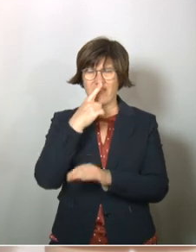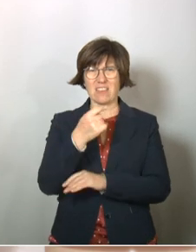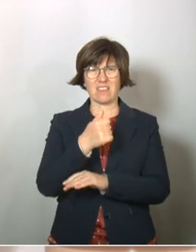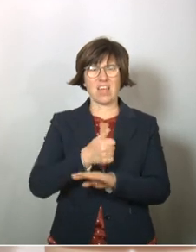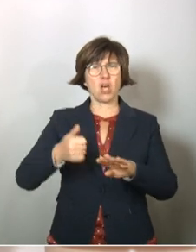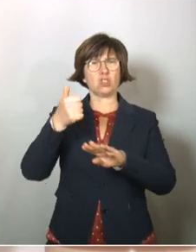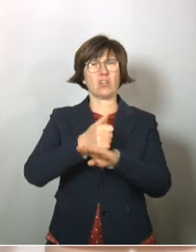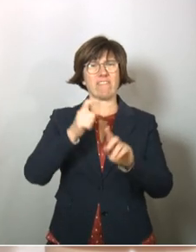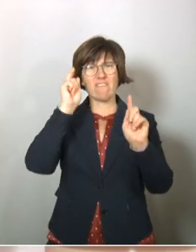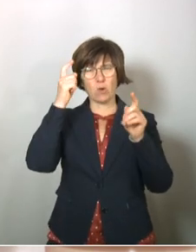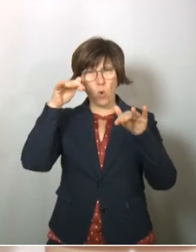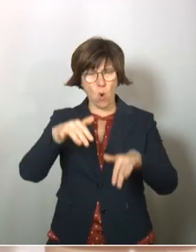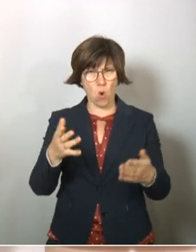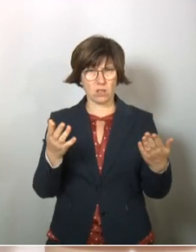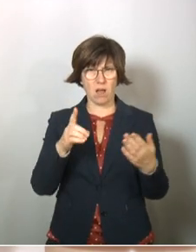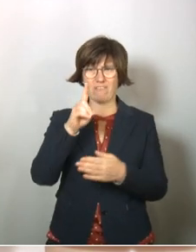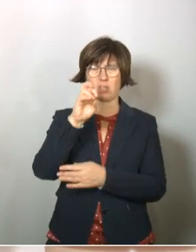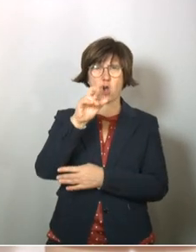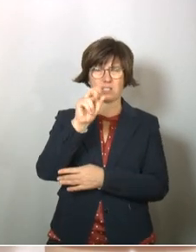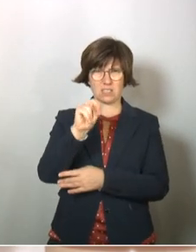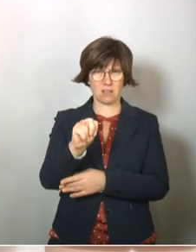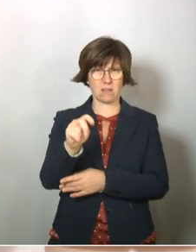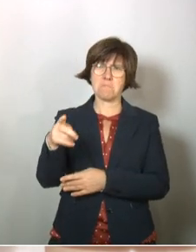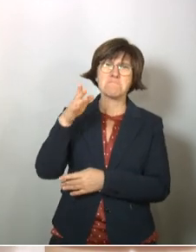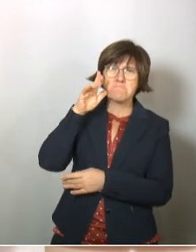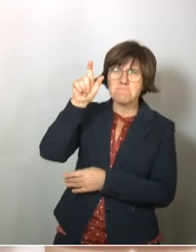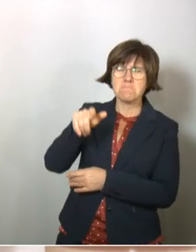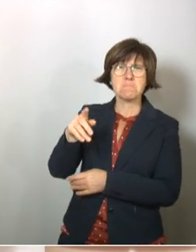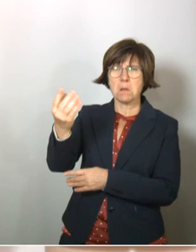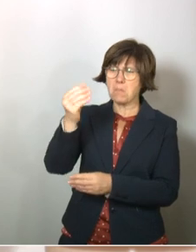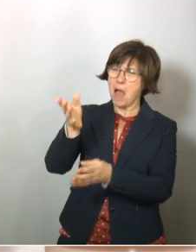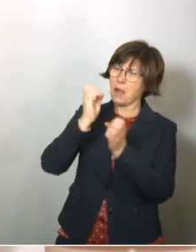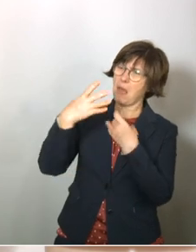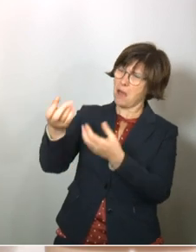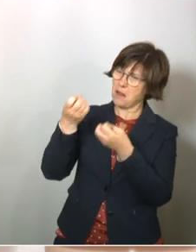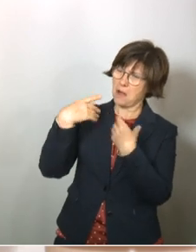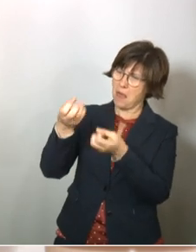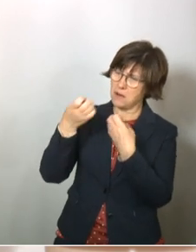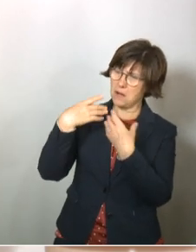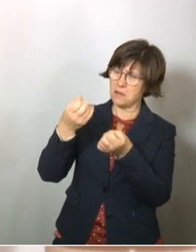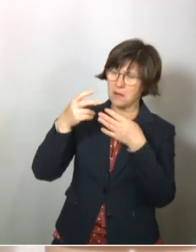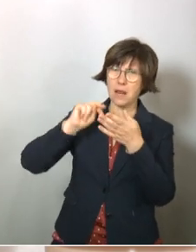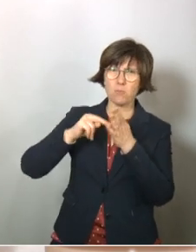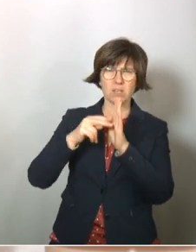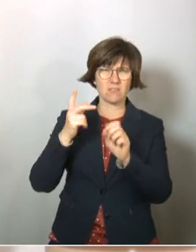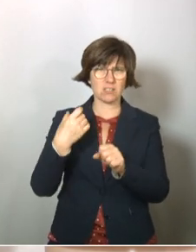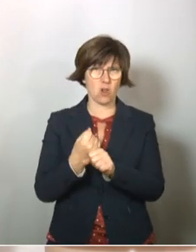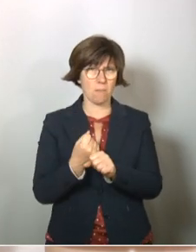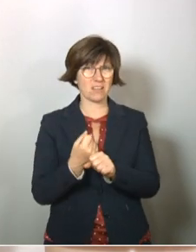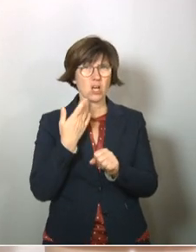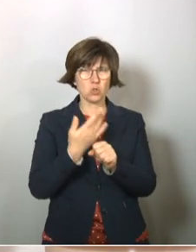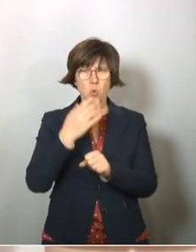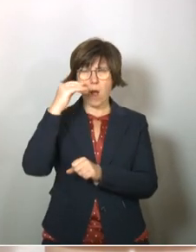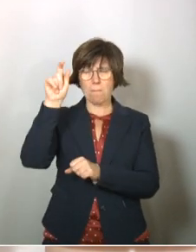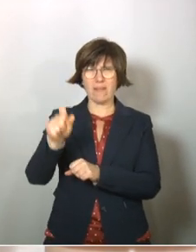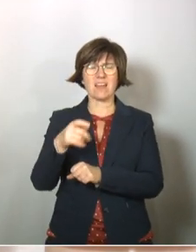einen Chef-Virologen hat namens Drosten, auf den man hört, der einem eingibt, welche Art von Politik man macht, dann darf so ein